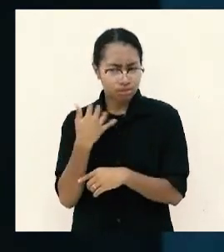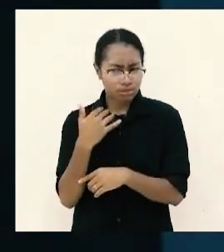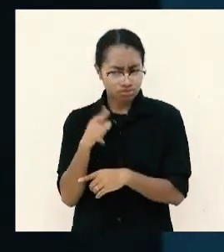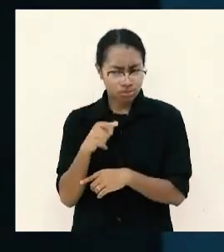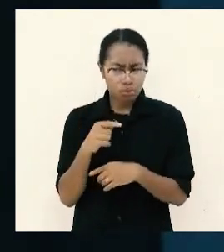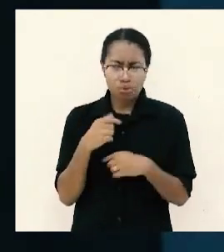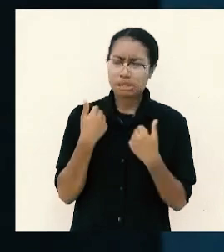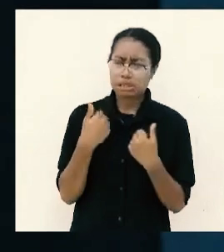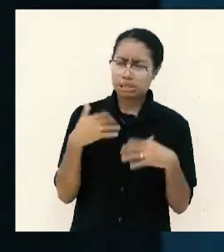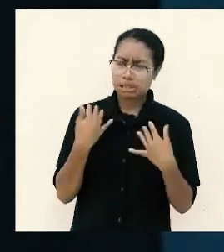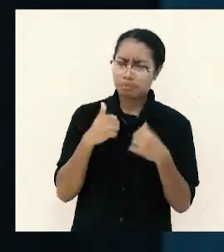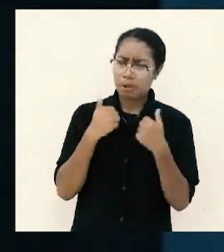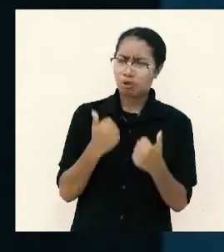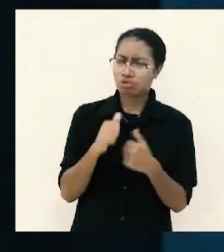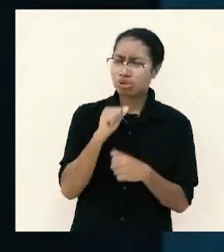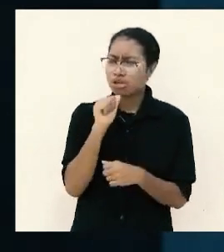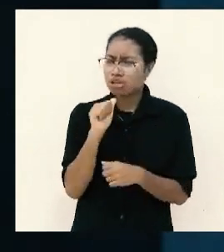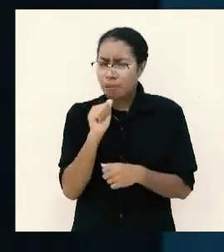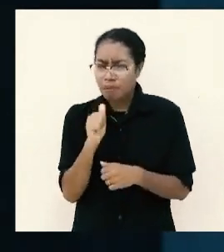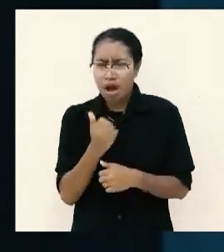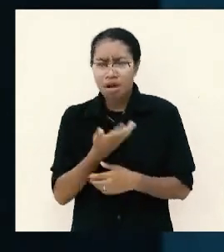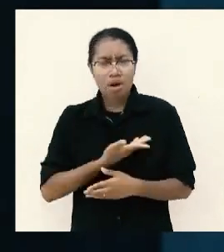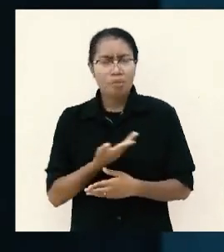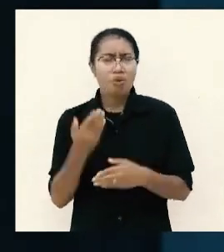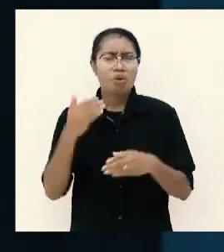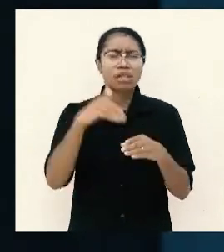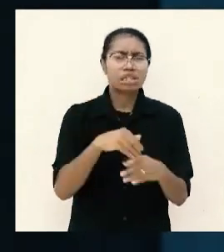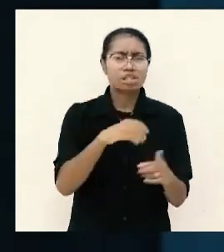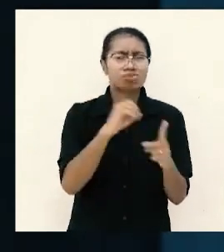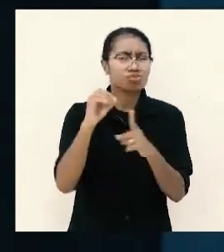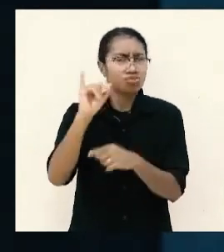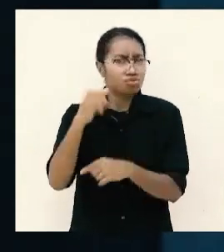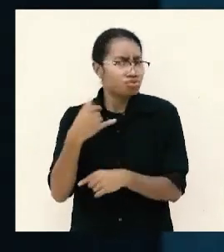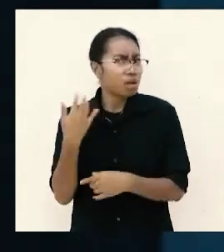amat siapa bermurah hati ting 10 juta